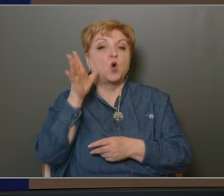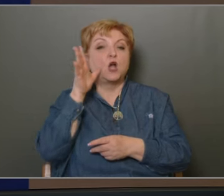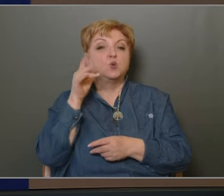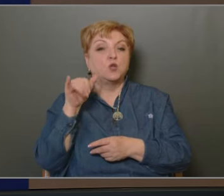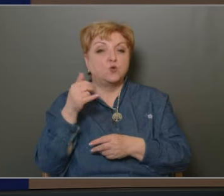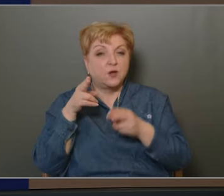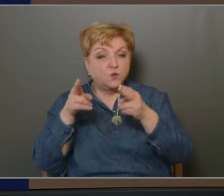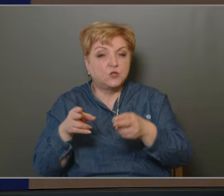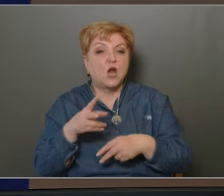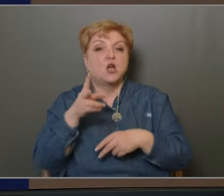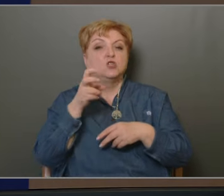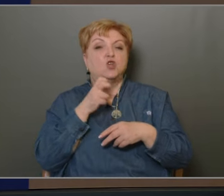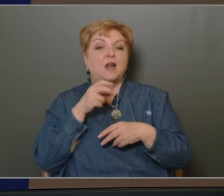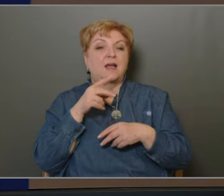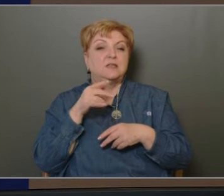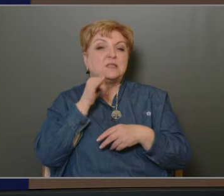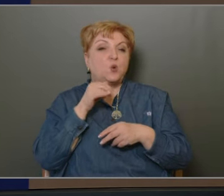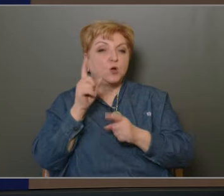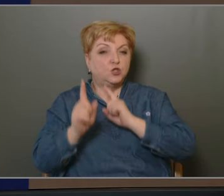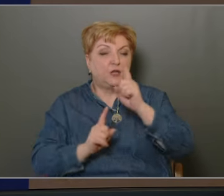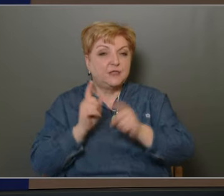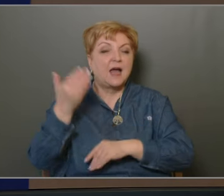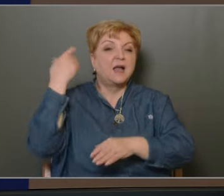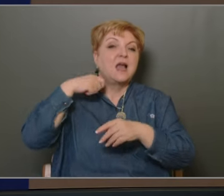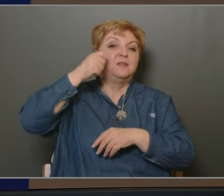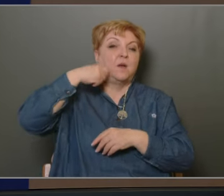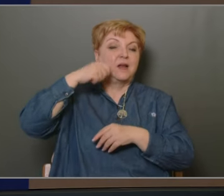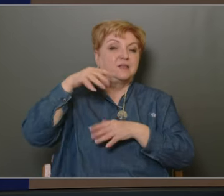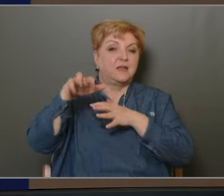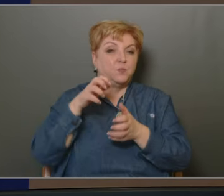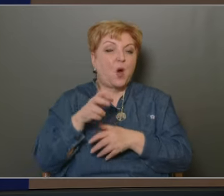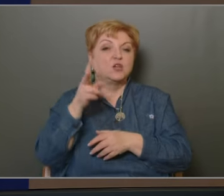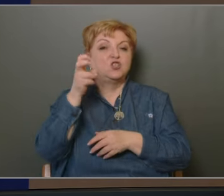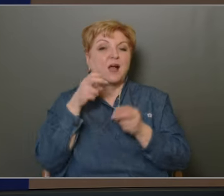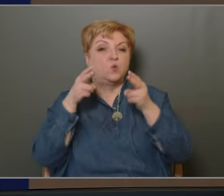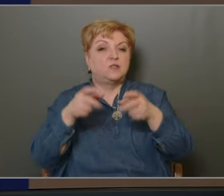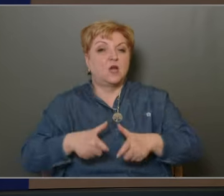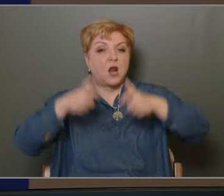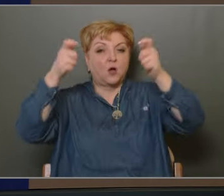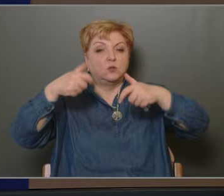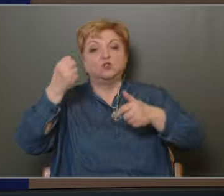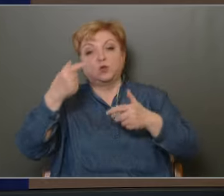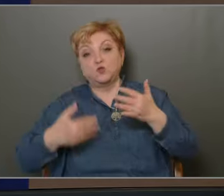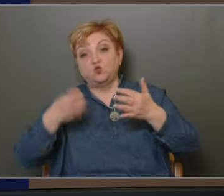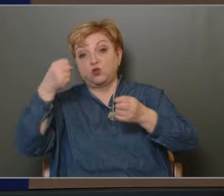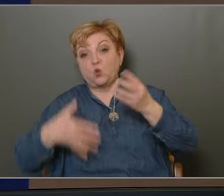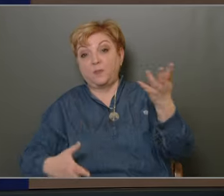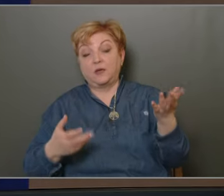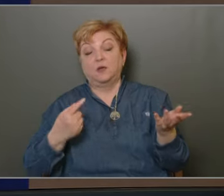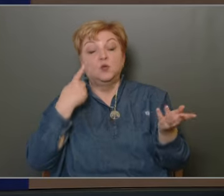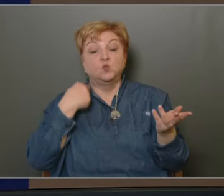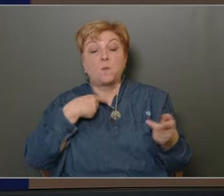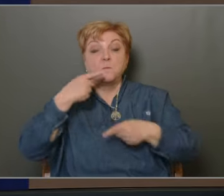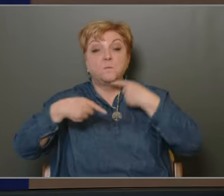József utcát, Csanádi Zöldsétányt, korábban a Debreceni Parkot, Csángó utcai lakótelepet, stb. stb. Tehát tudom